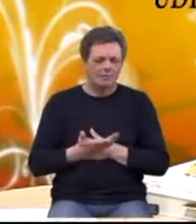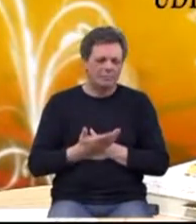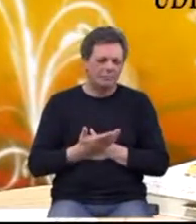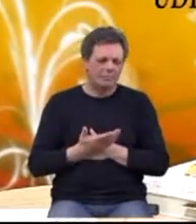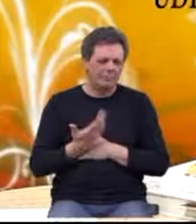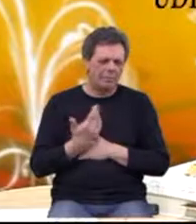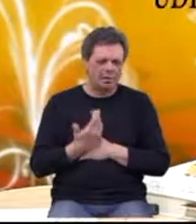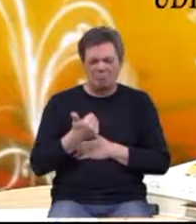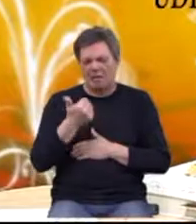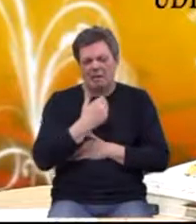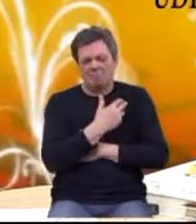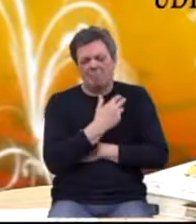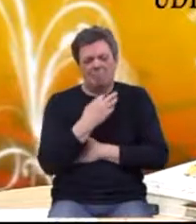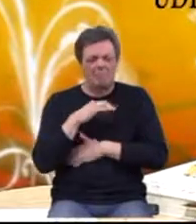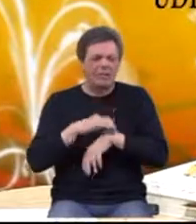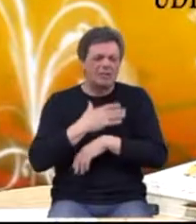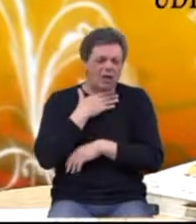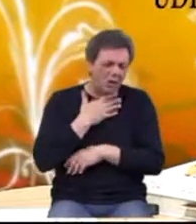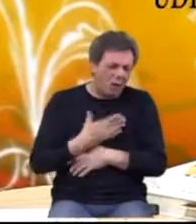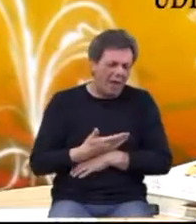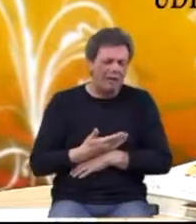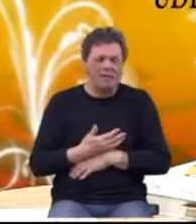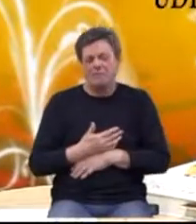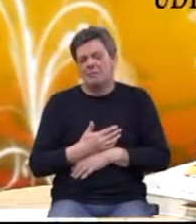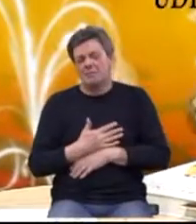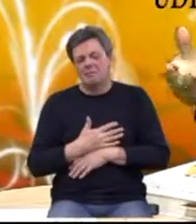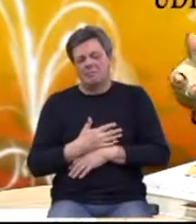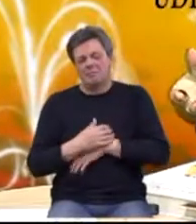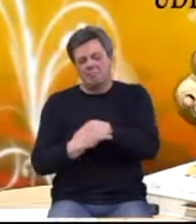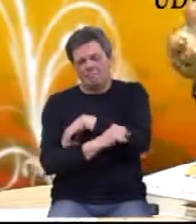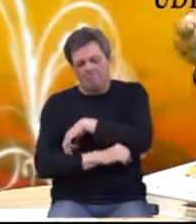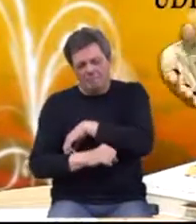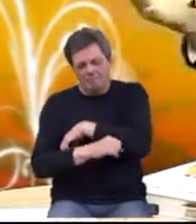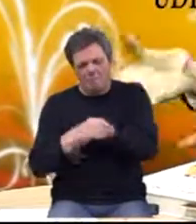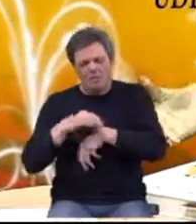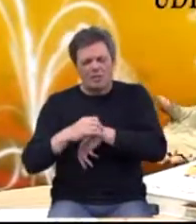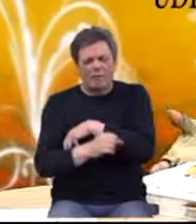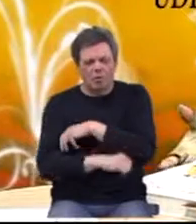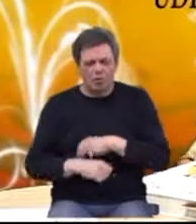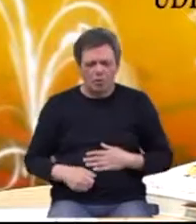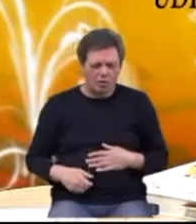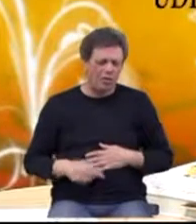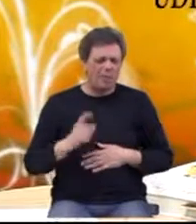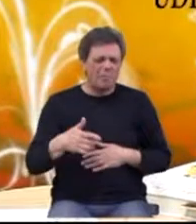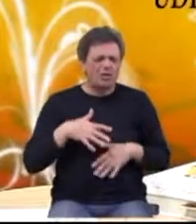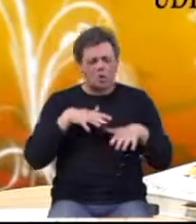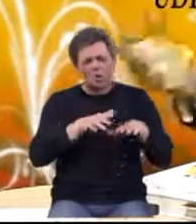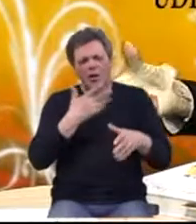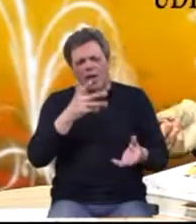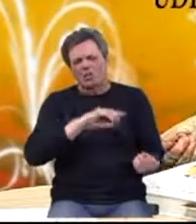medicinska škola, pa će biti veleučilište medicinsko. Znači, bit će osobe na koje vi trebate prenijeti tu